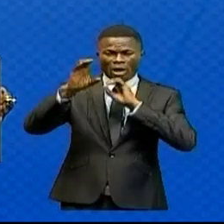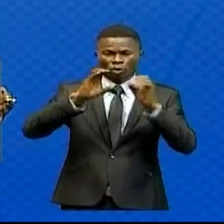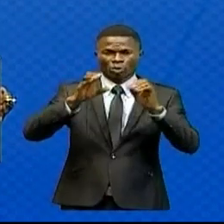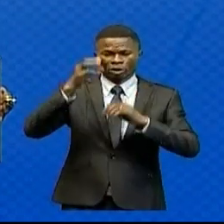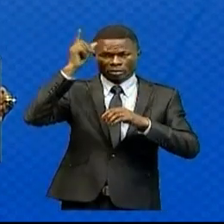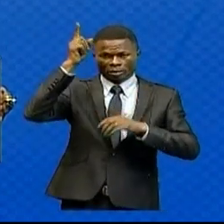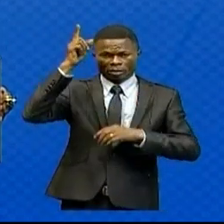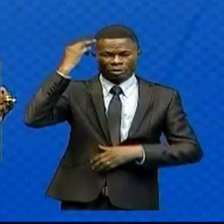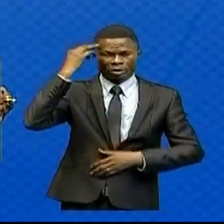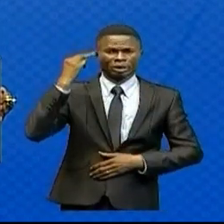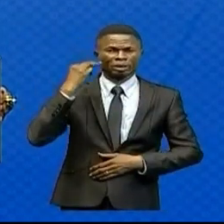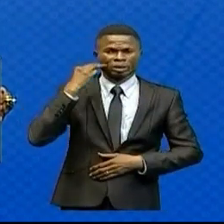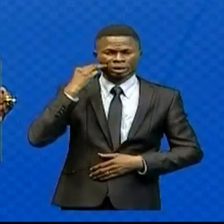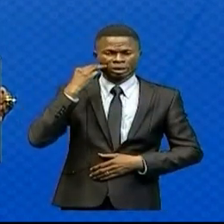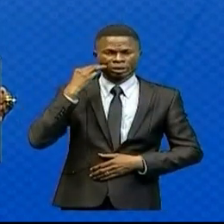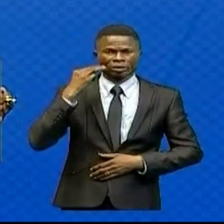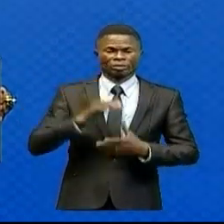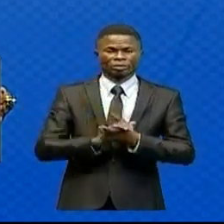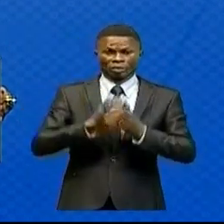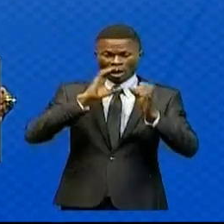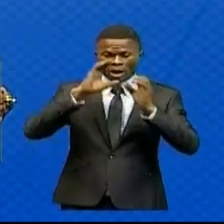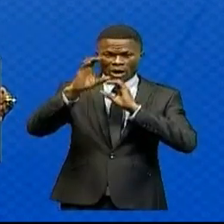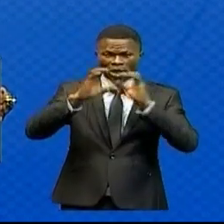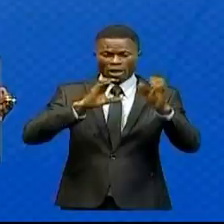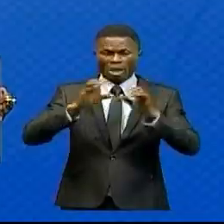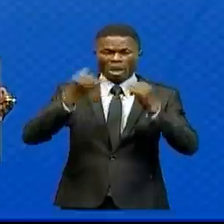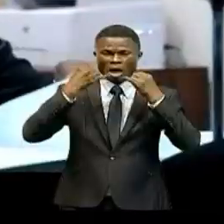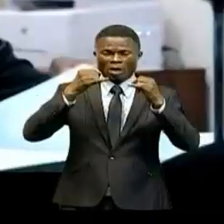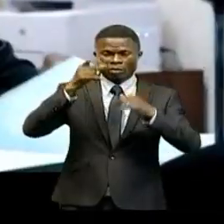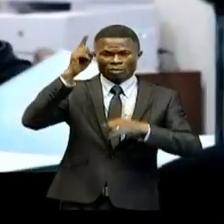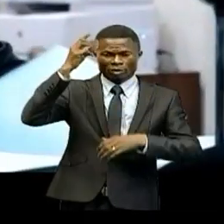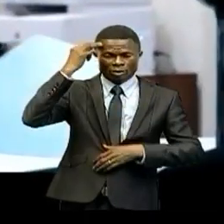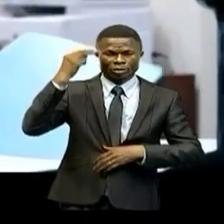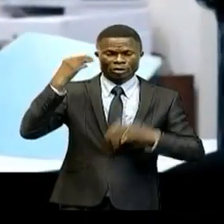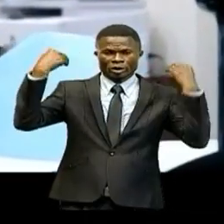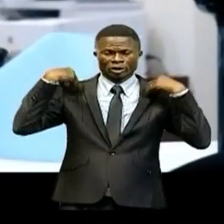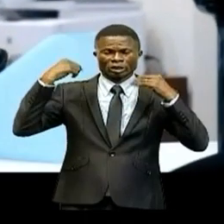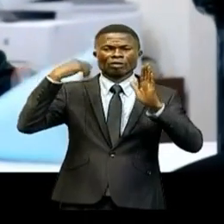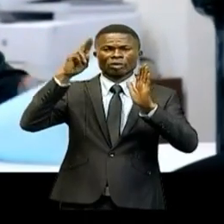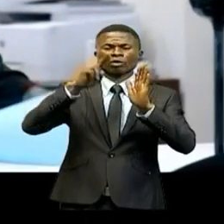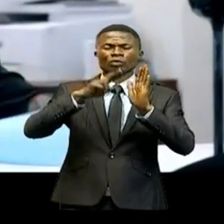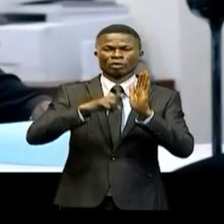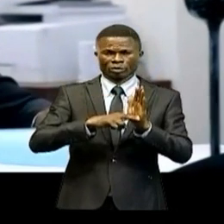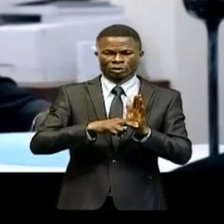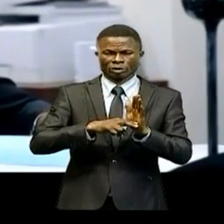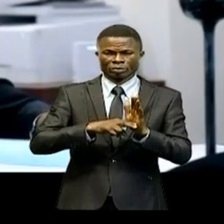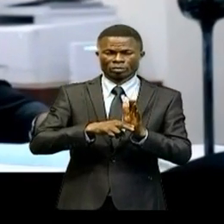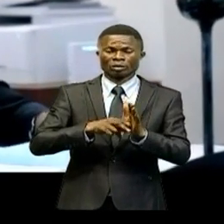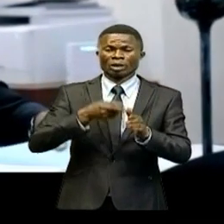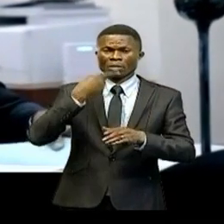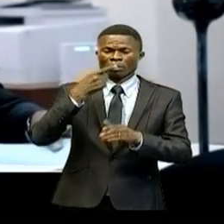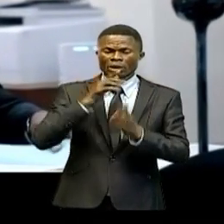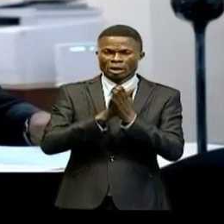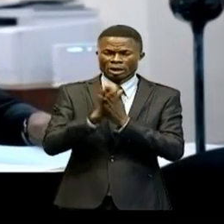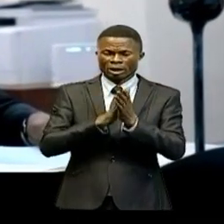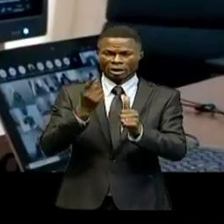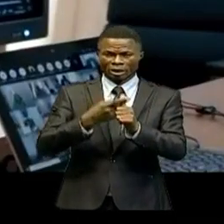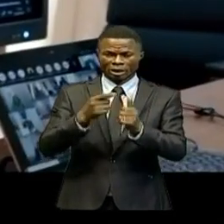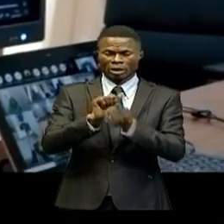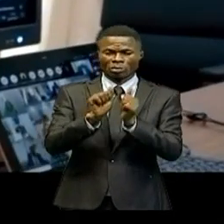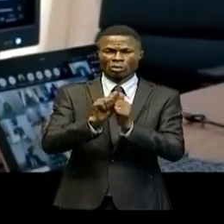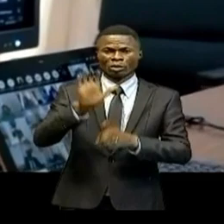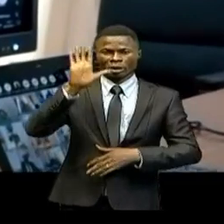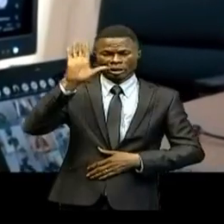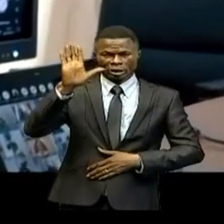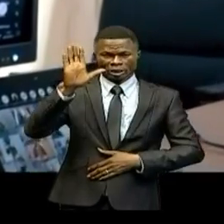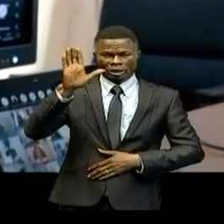défendre la position de l'Afrique pour la relance de son économie durement affectée par les effets de la Covid-19 et surtout faire les plégoïets